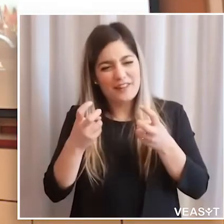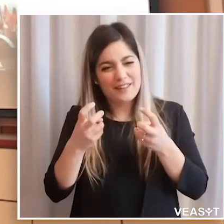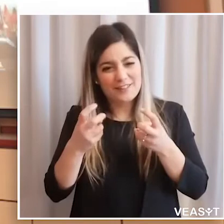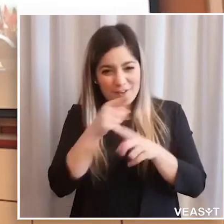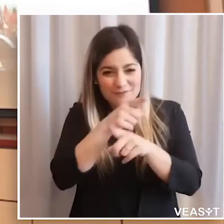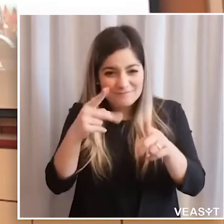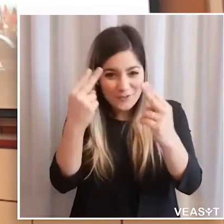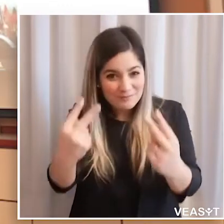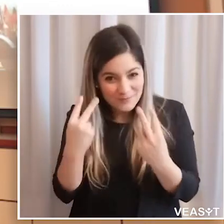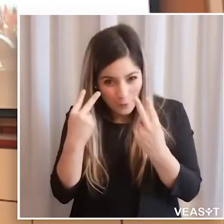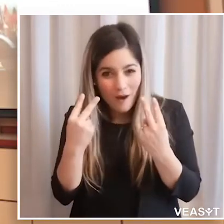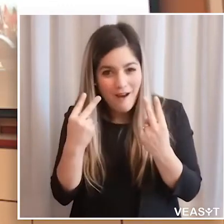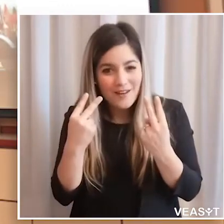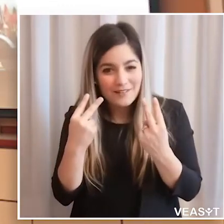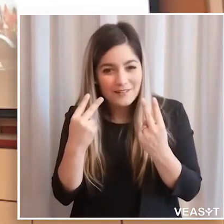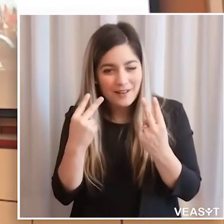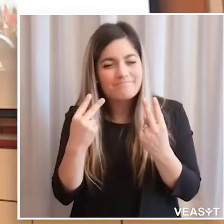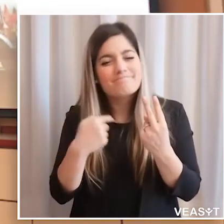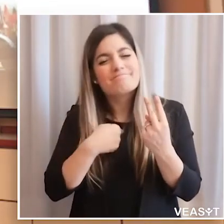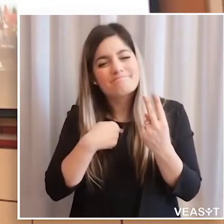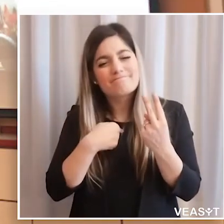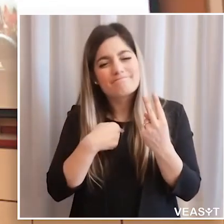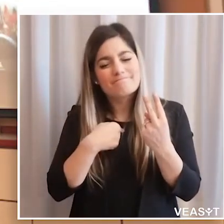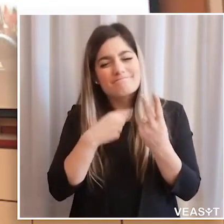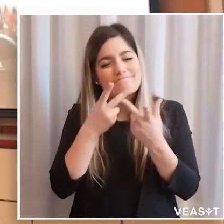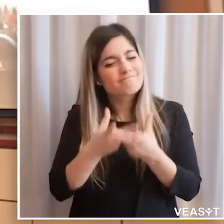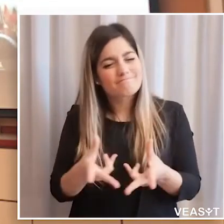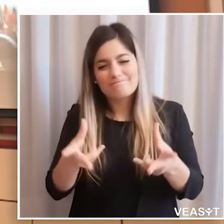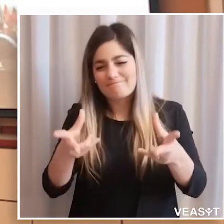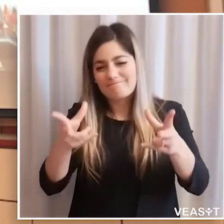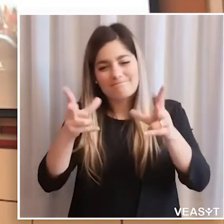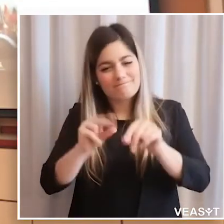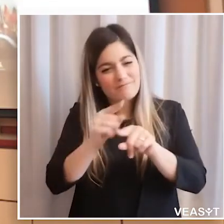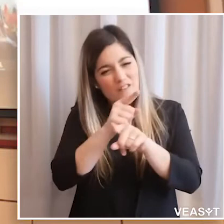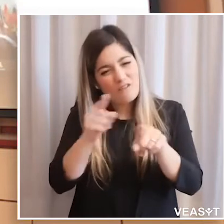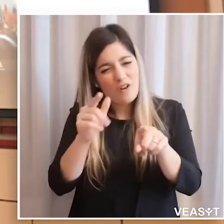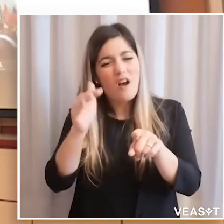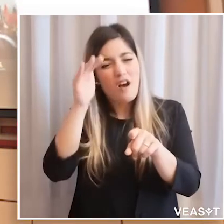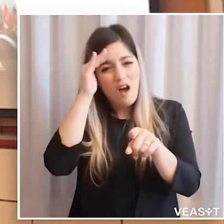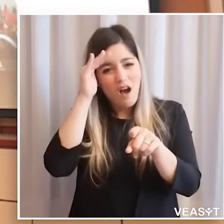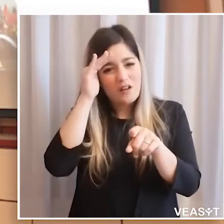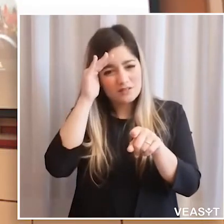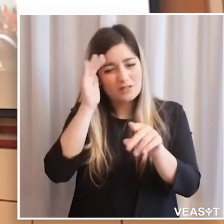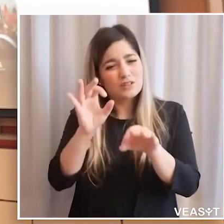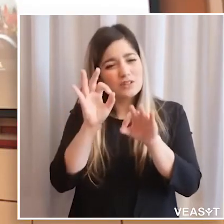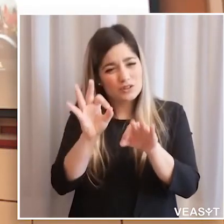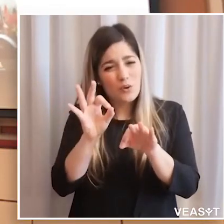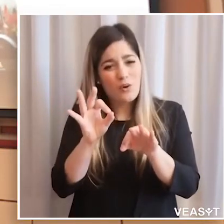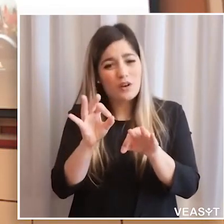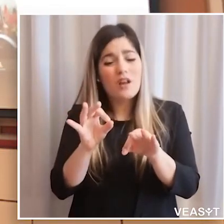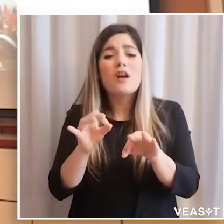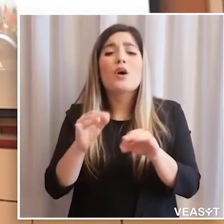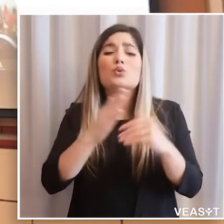nuovo colgo l'occasione di essere qua, davanti a voi, che ci state in qualche modo ascoltando, per